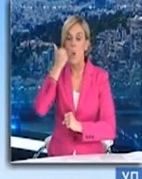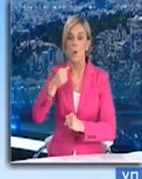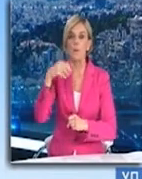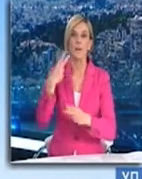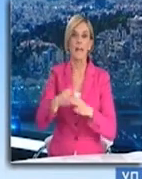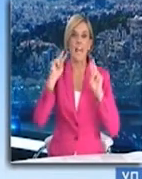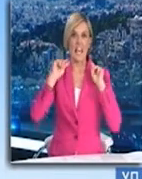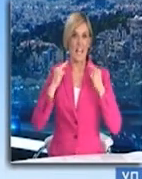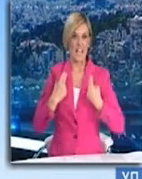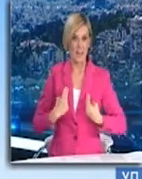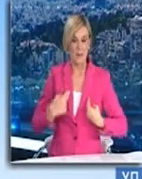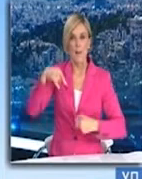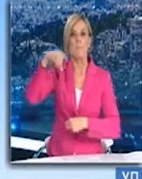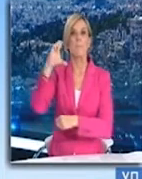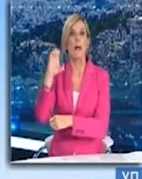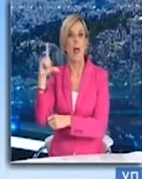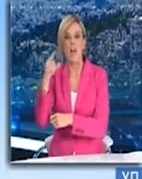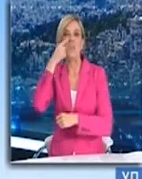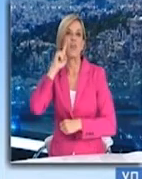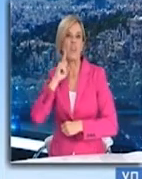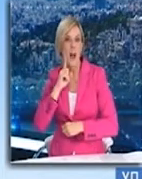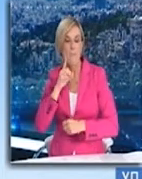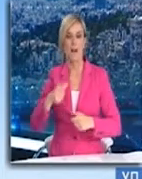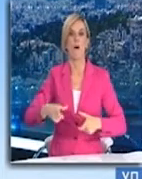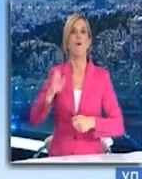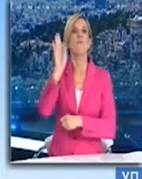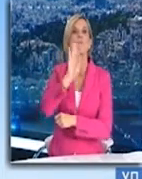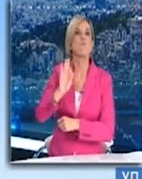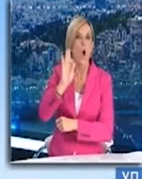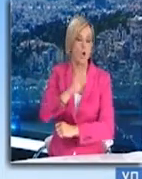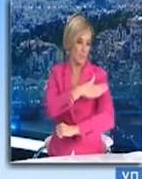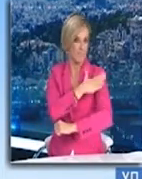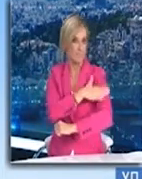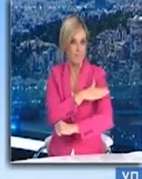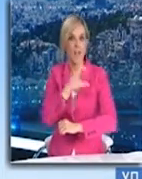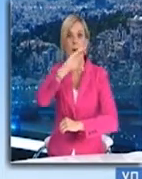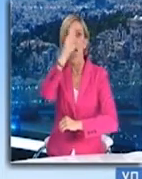γρεβενά, την Πέλα, τη Δράμα, την Πιερία, τη Λάισα, τη Φλόινα, τη Χαλκιδηγή και τον Εύρο.